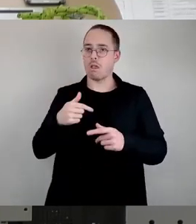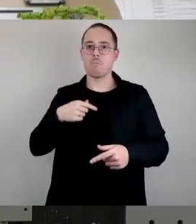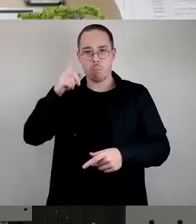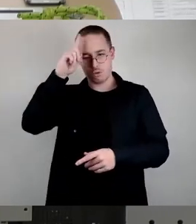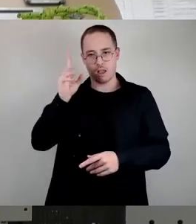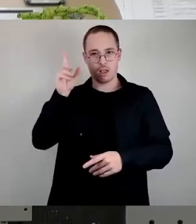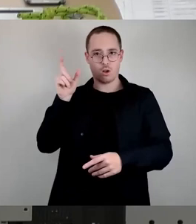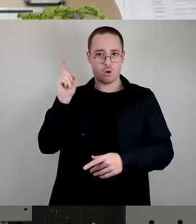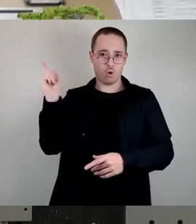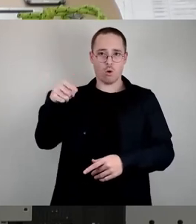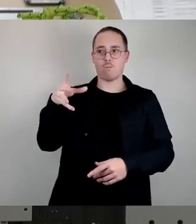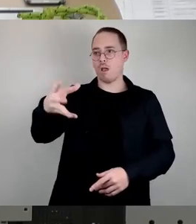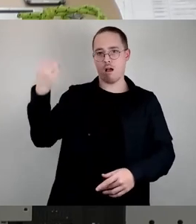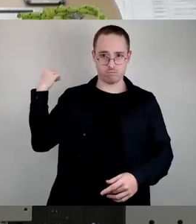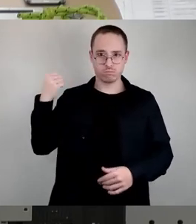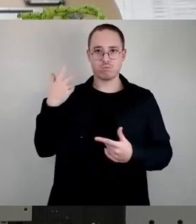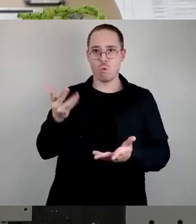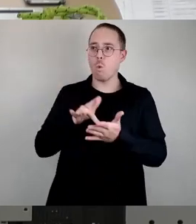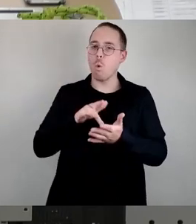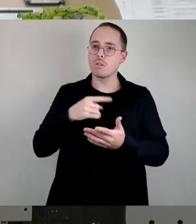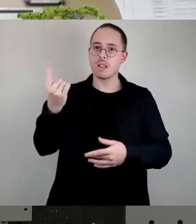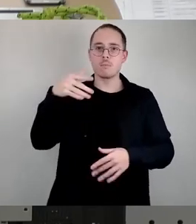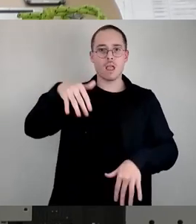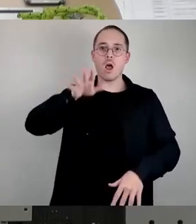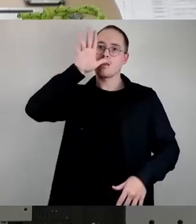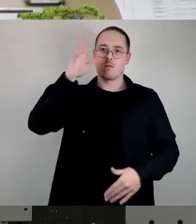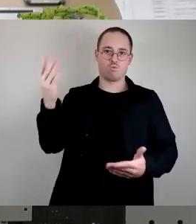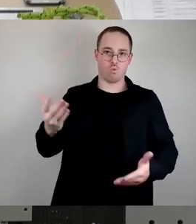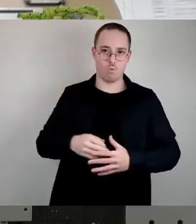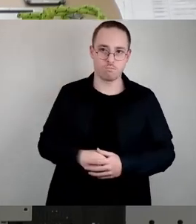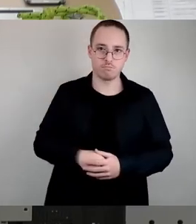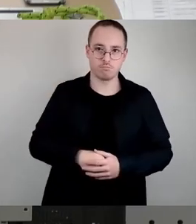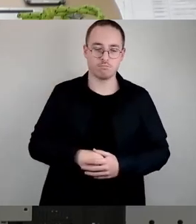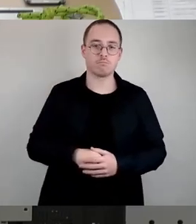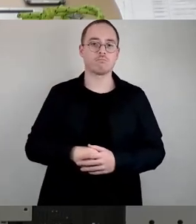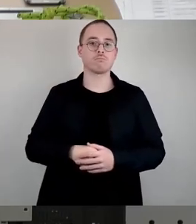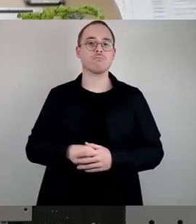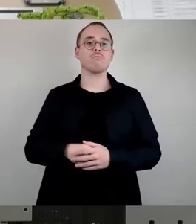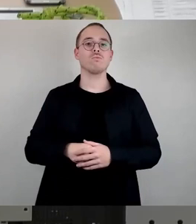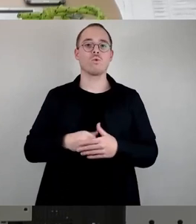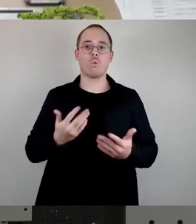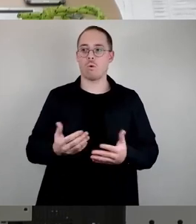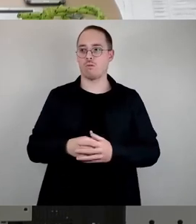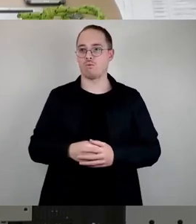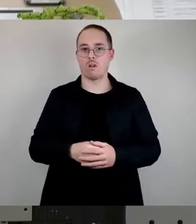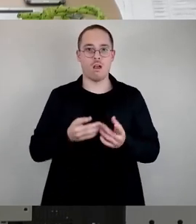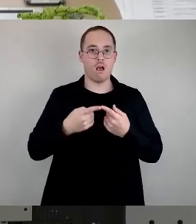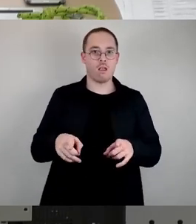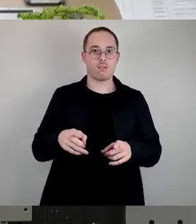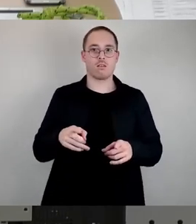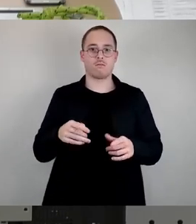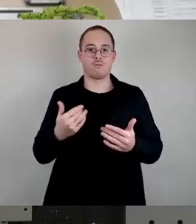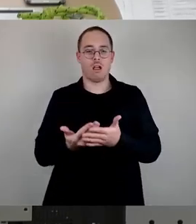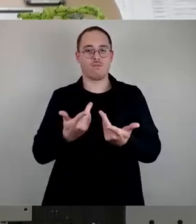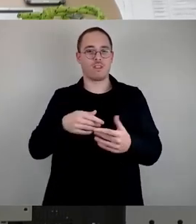Hakenkreuz malt, damit die Presse kommt und alle denken, das Asylantenwohnheim sei attackiert worden, dann ist das auch PMK rechts, denn das war ja ein Hakenkreuz im Spiel.